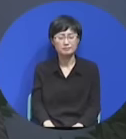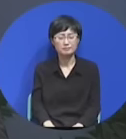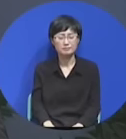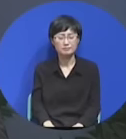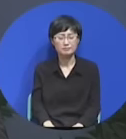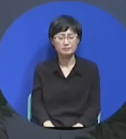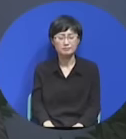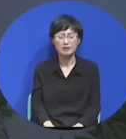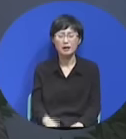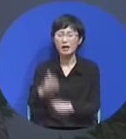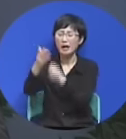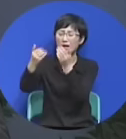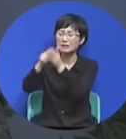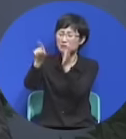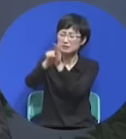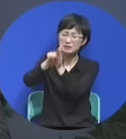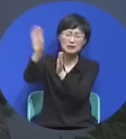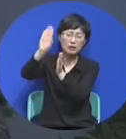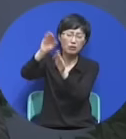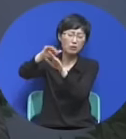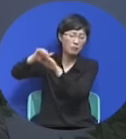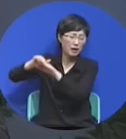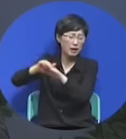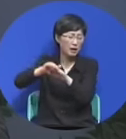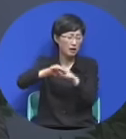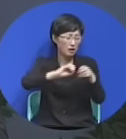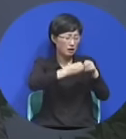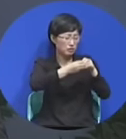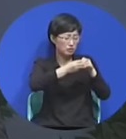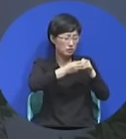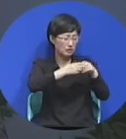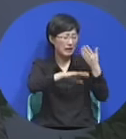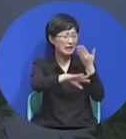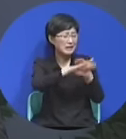하나님을 믿지 못하고 다른 것에 빠져 있습니다